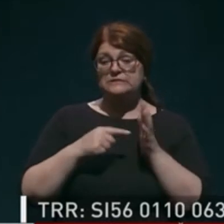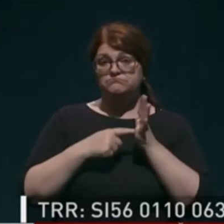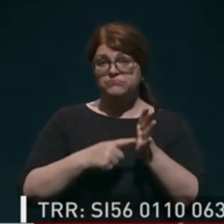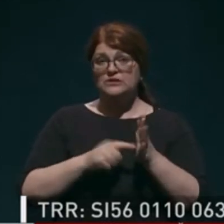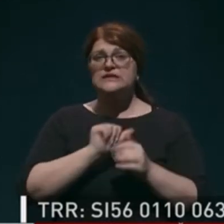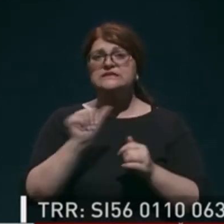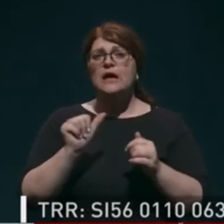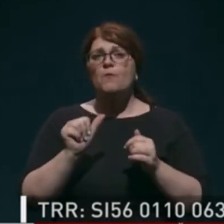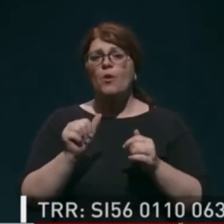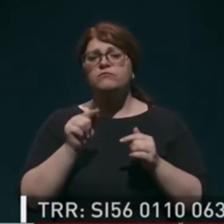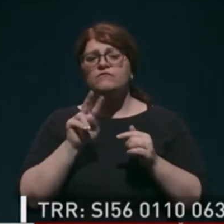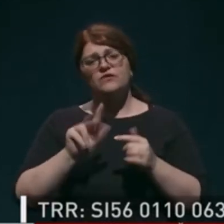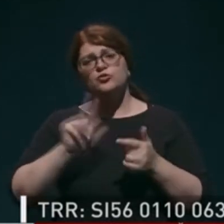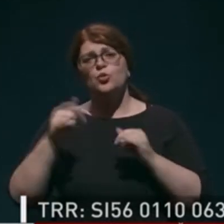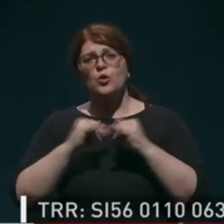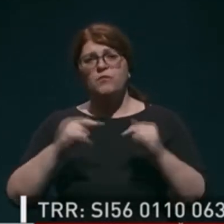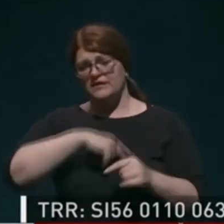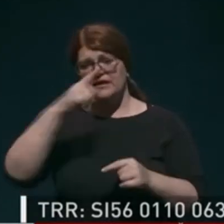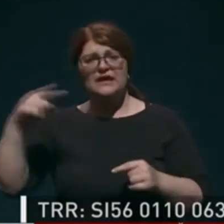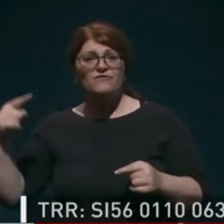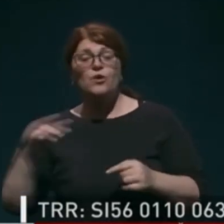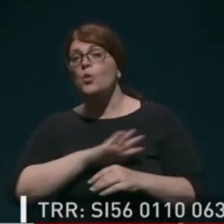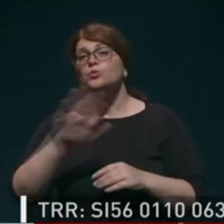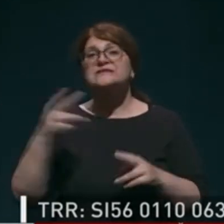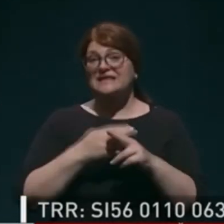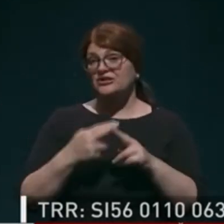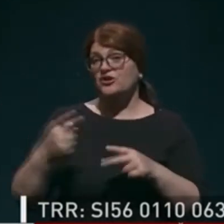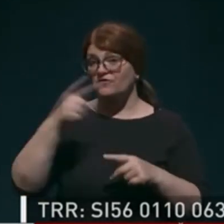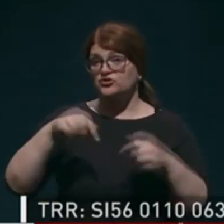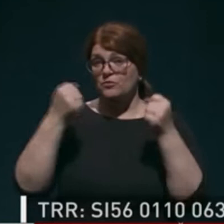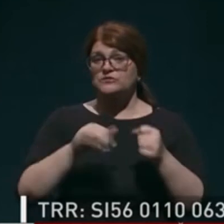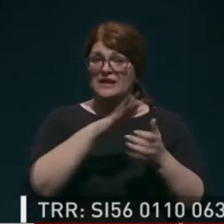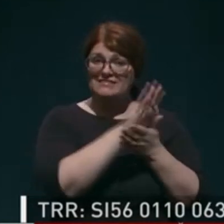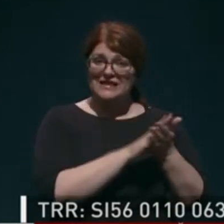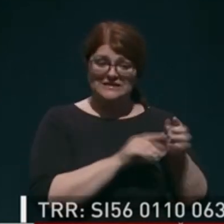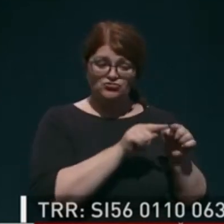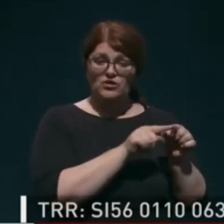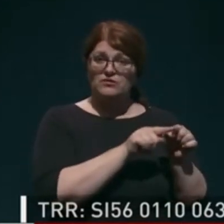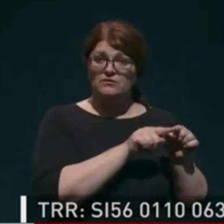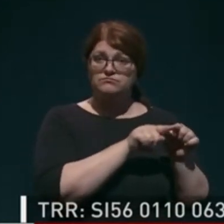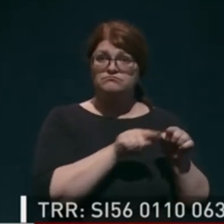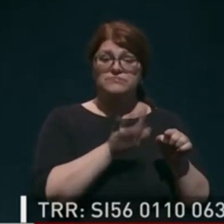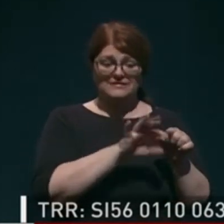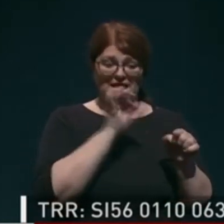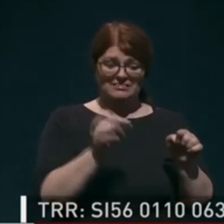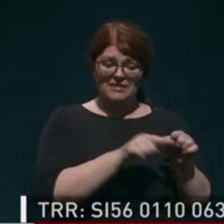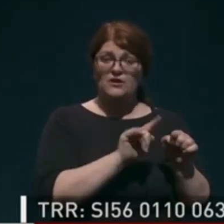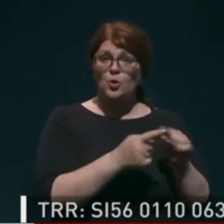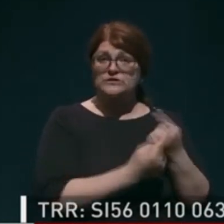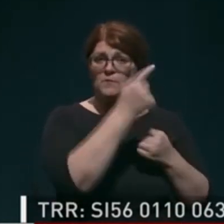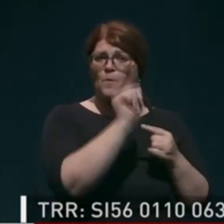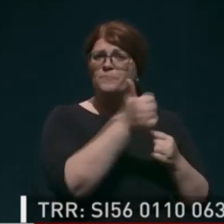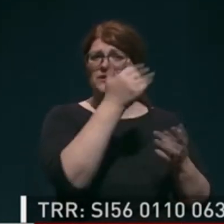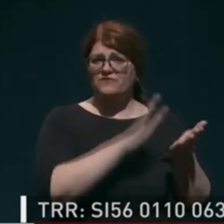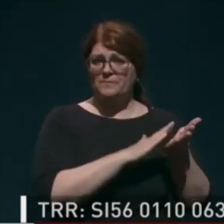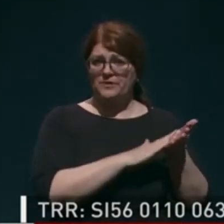prikazan v obliki krivulj. Vse države so postavljene na začetek te krivulje, to pomeni na dan, ko se je pojavil prvi primer.